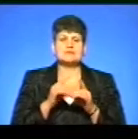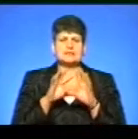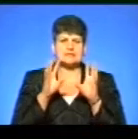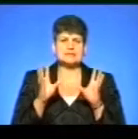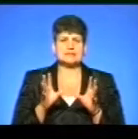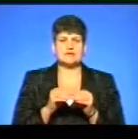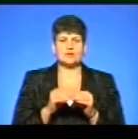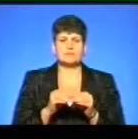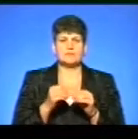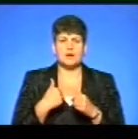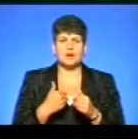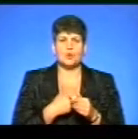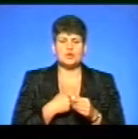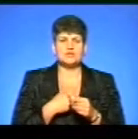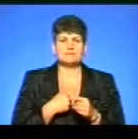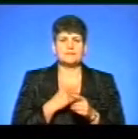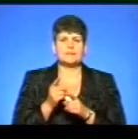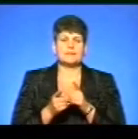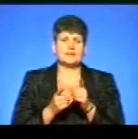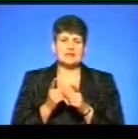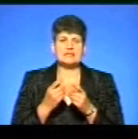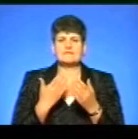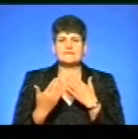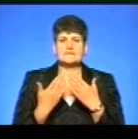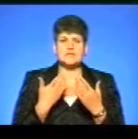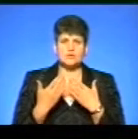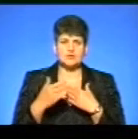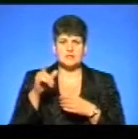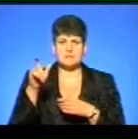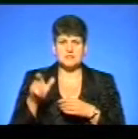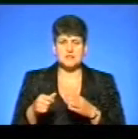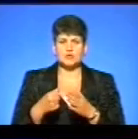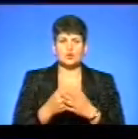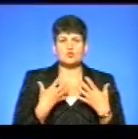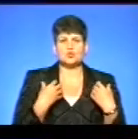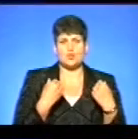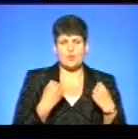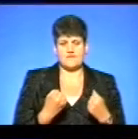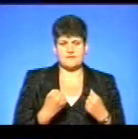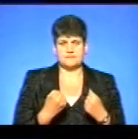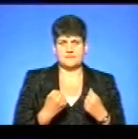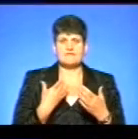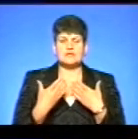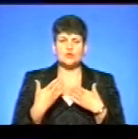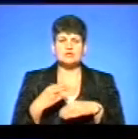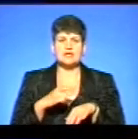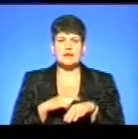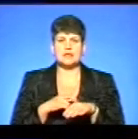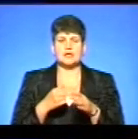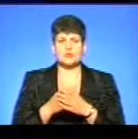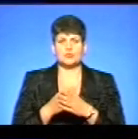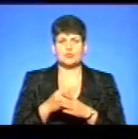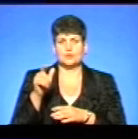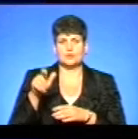Ми хочемо переламати відношення пацієнта до здоров'я, перш за все. Відношення лікаря до пацієнта і